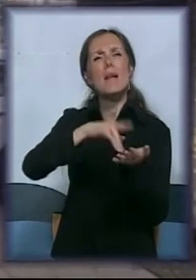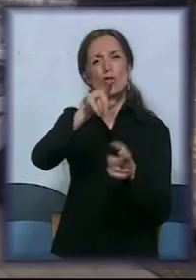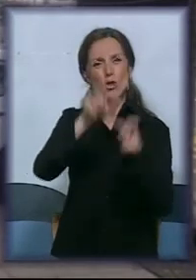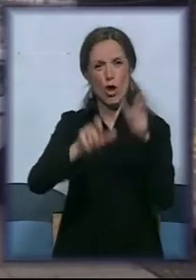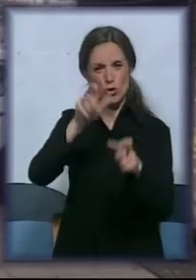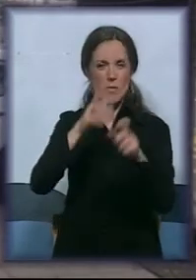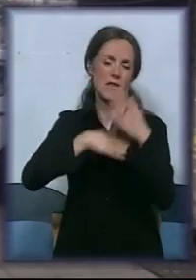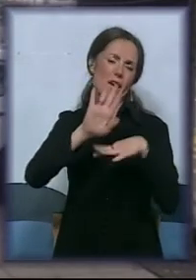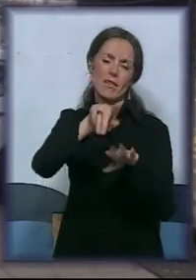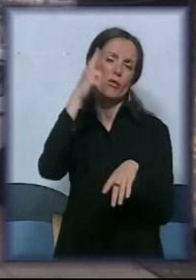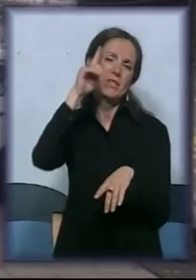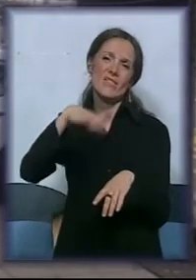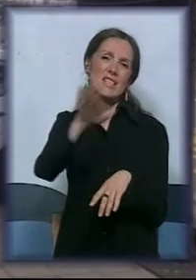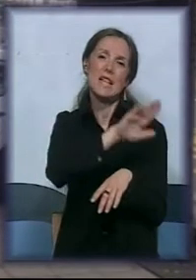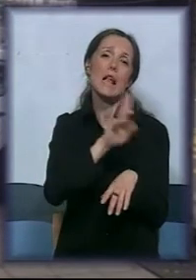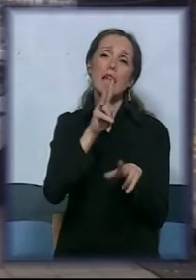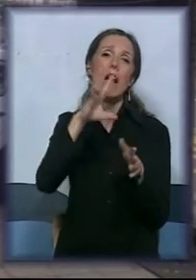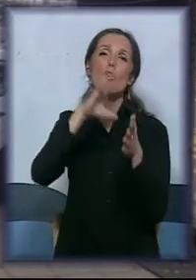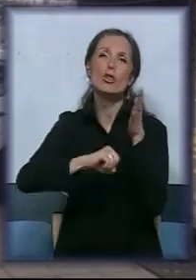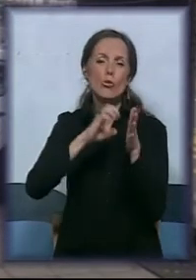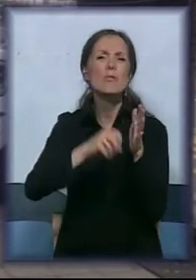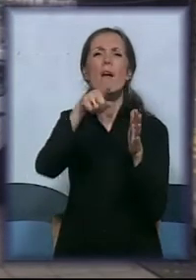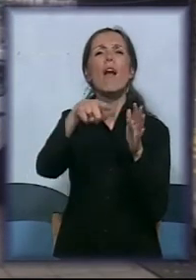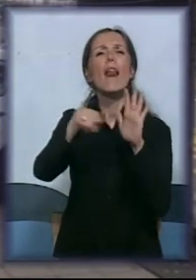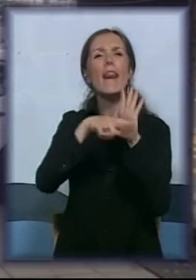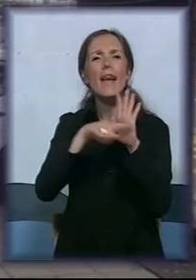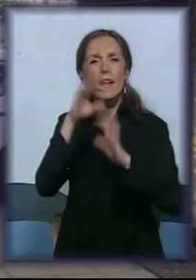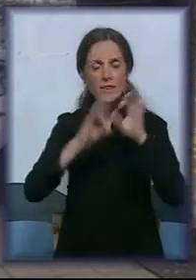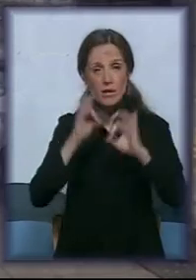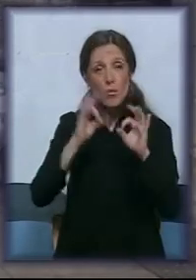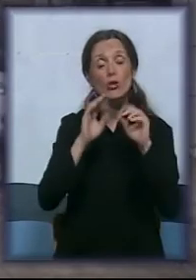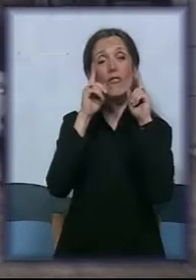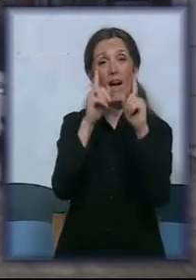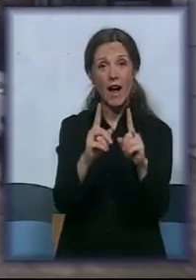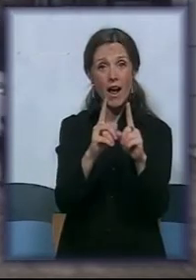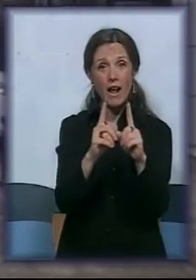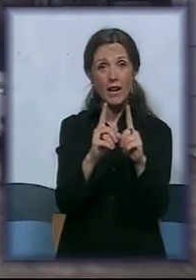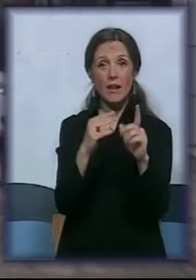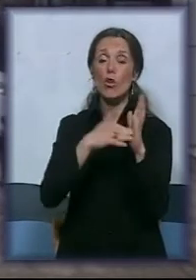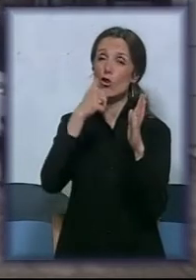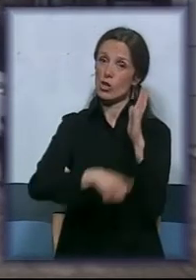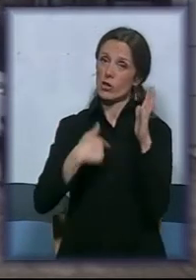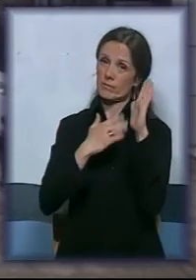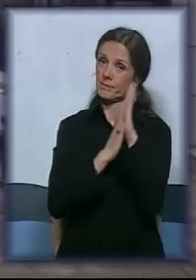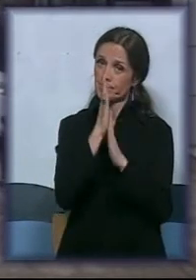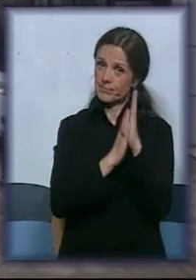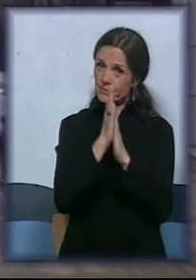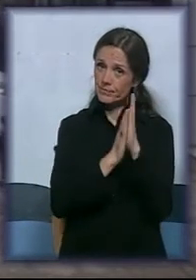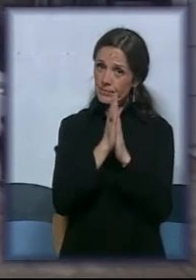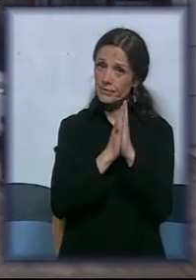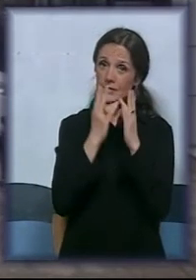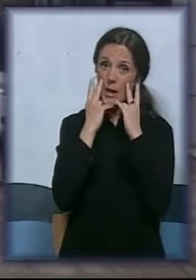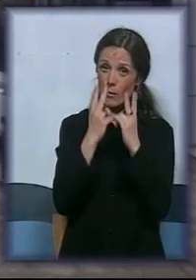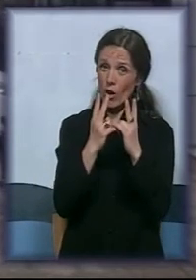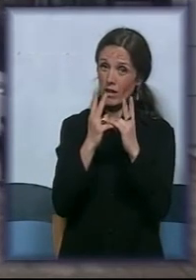oduzimanje svih onih divnih, to je zdavanje bodova i kolike su ukazne, ali ću vas još jedan po zamoliti da pogledate